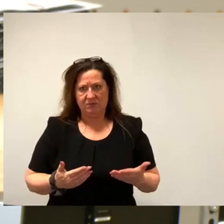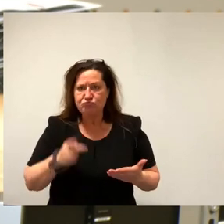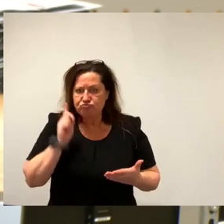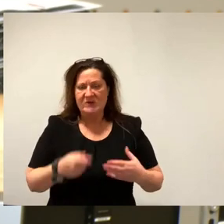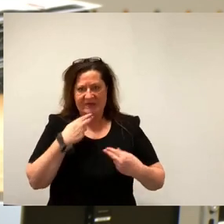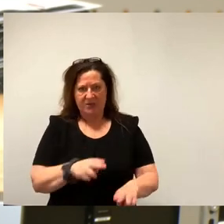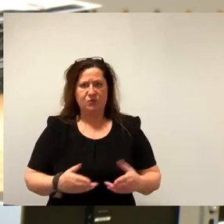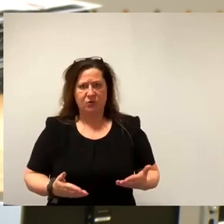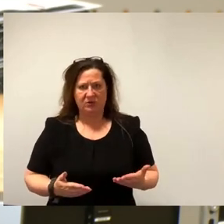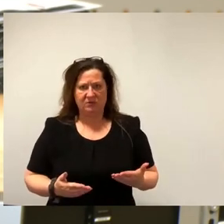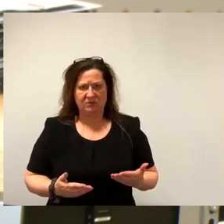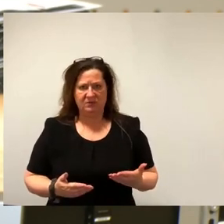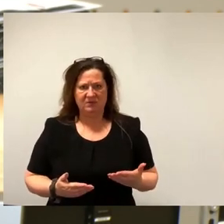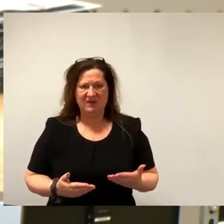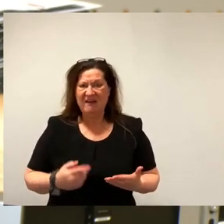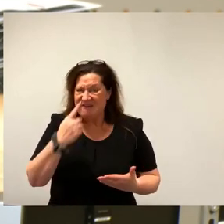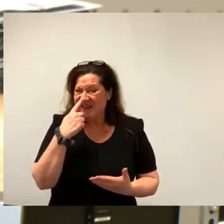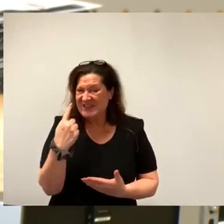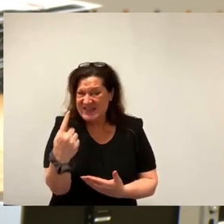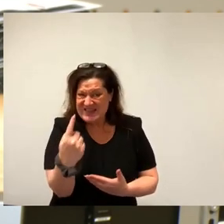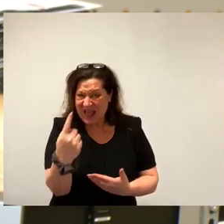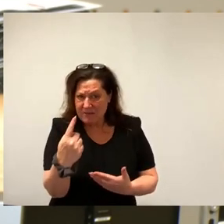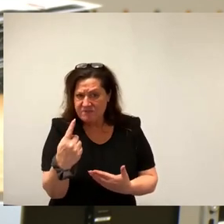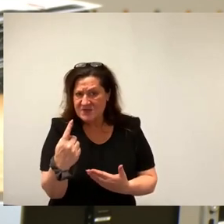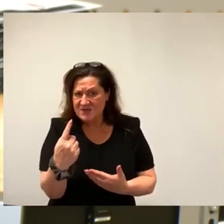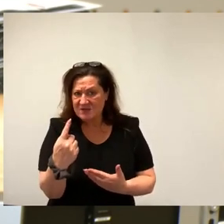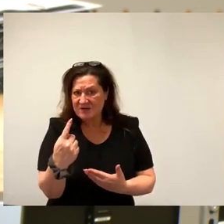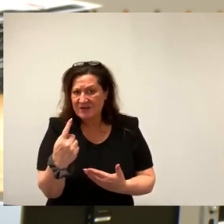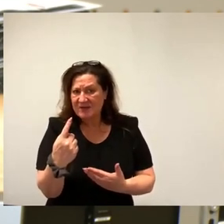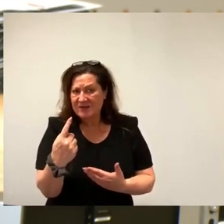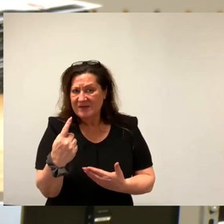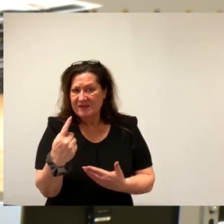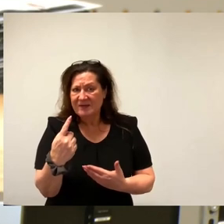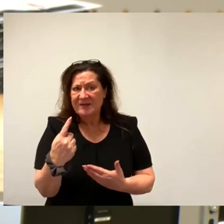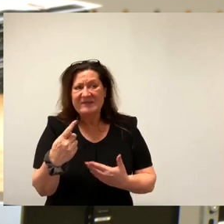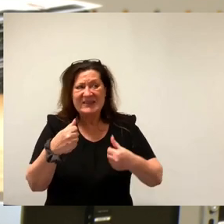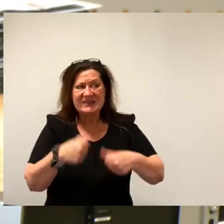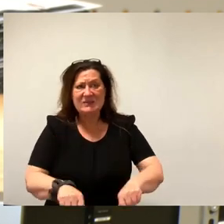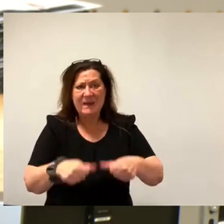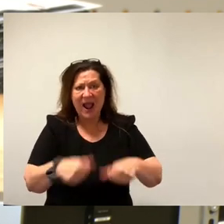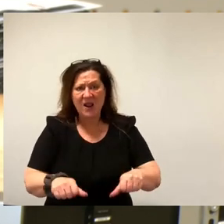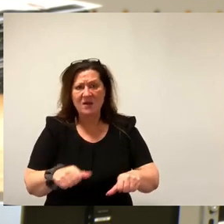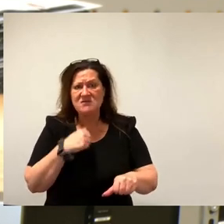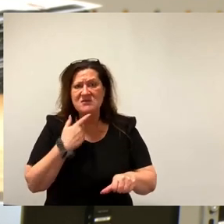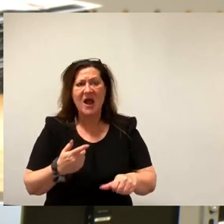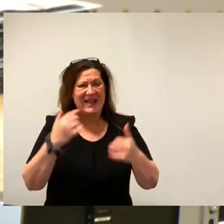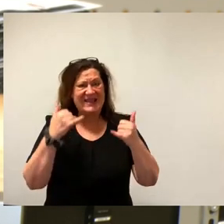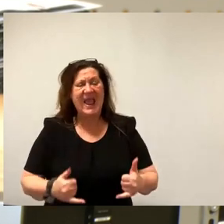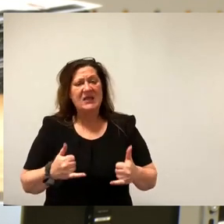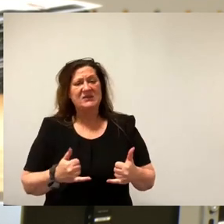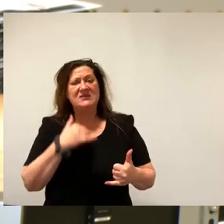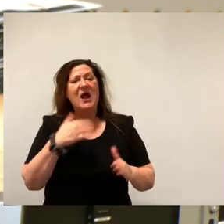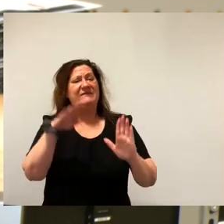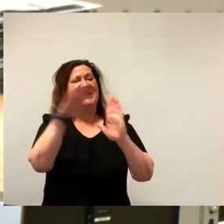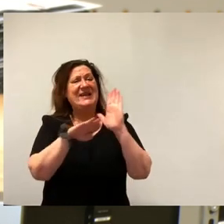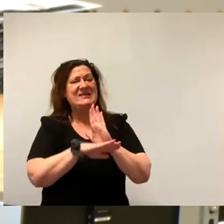Und wenn derjenige Ihrer Meinung nach, der sich gegen die Ausübung von Zwang ausspricht, jetzt verfassungsfeindlich ist, ist das eher ein Problem